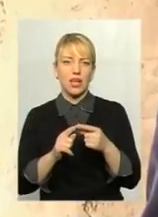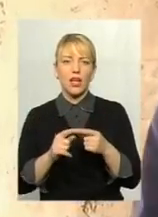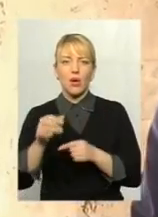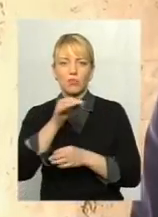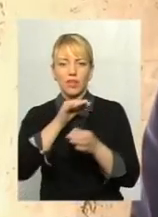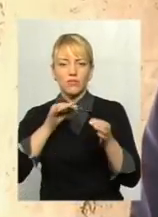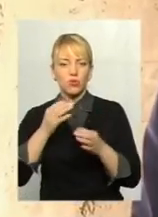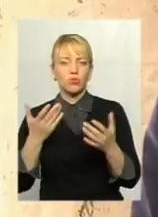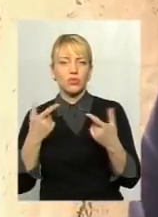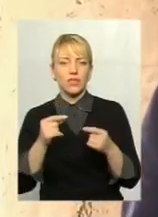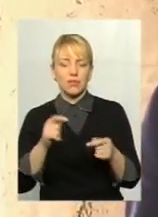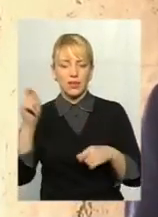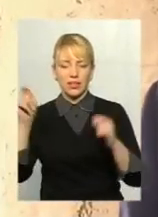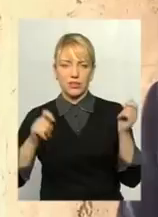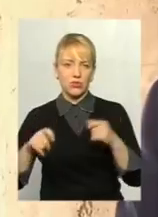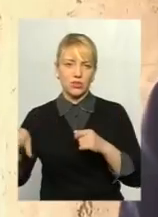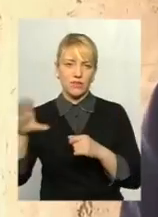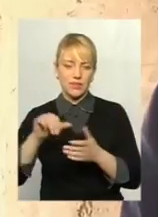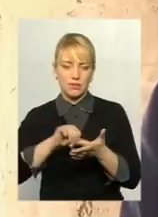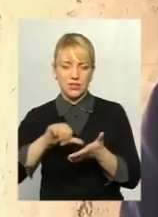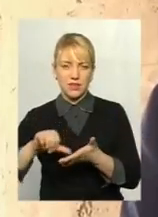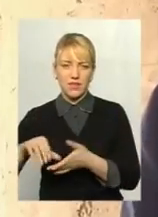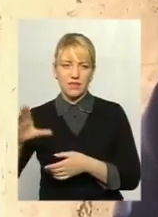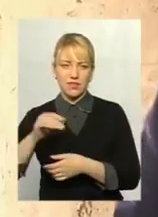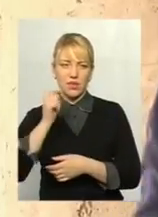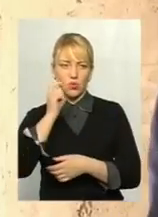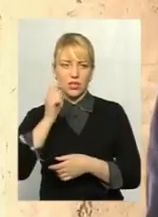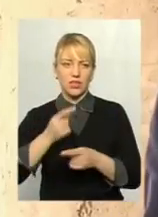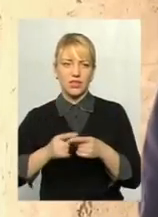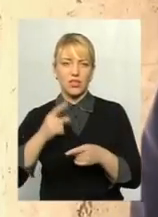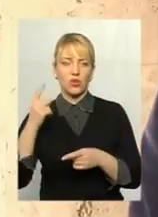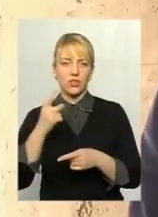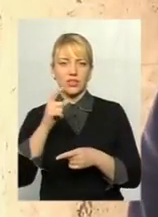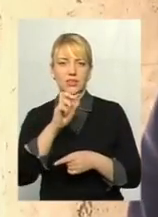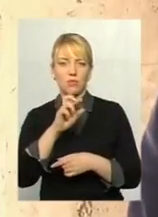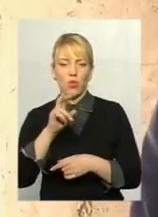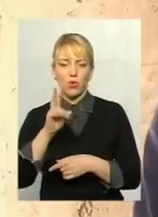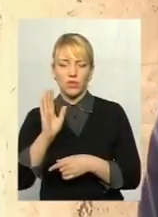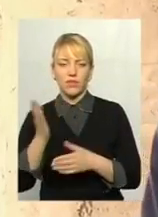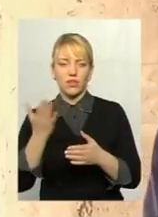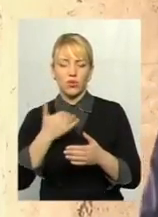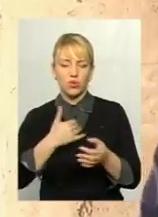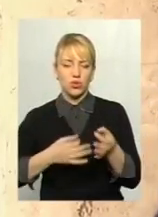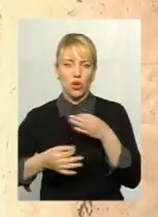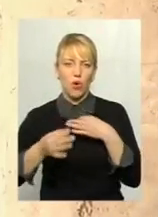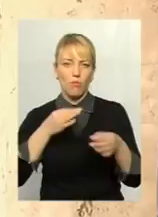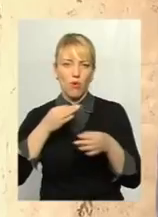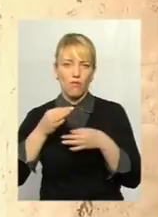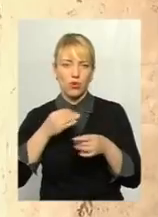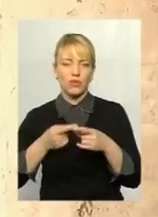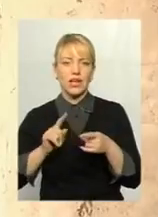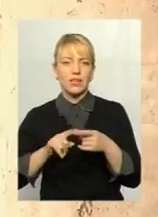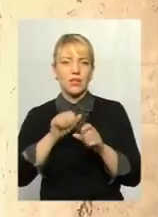'їдуться представники з усієї України. І саме тому ми маємо сьогодні цю зустріч. Це один із блоків, який хочеться сьогодні обговорювати. Його не можна